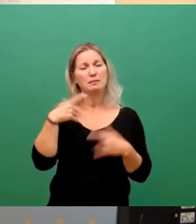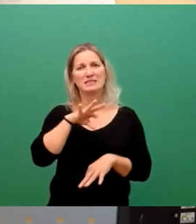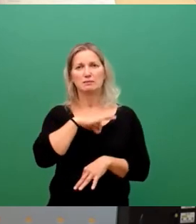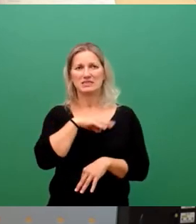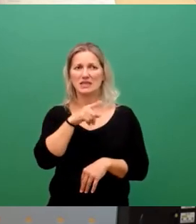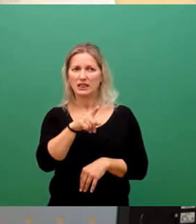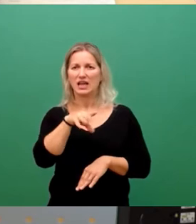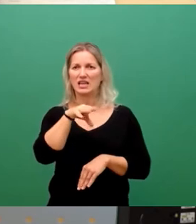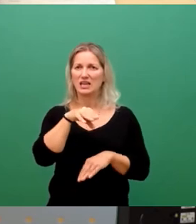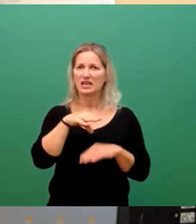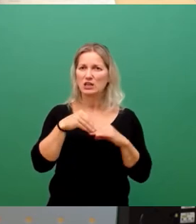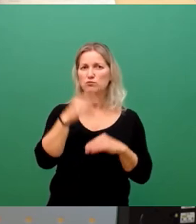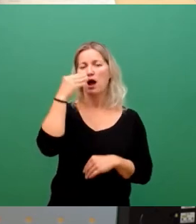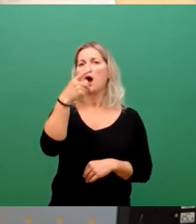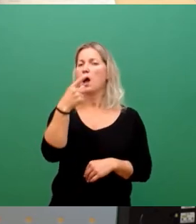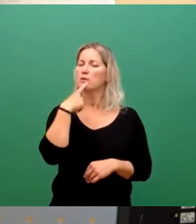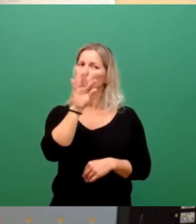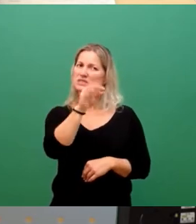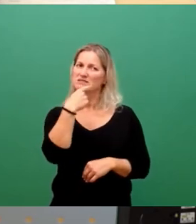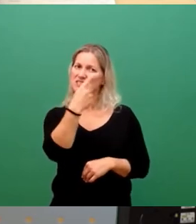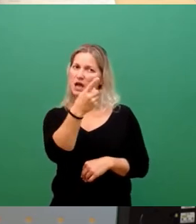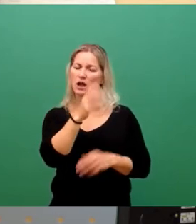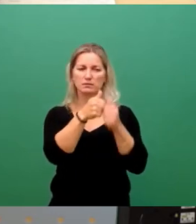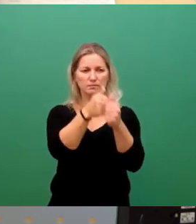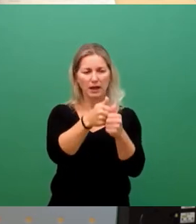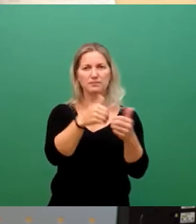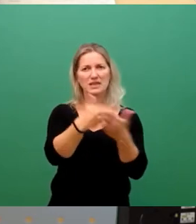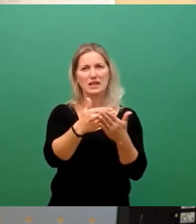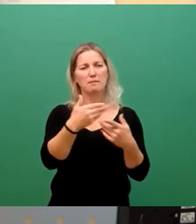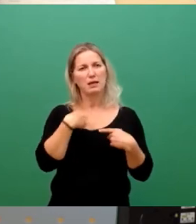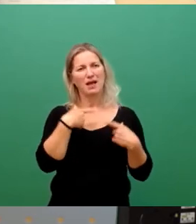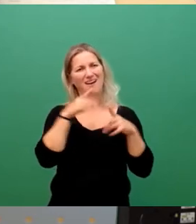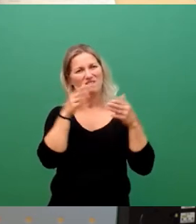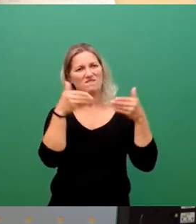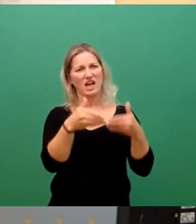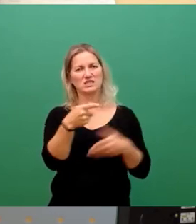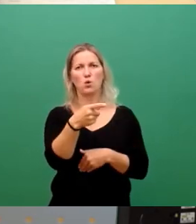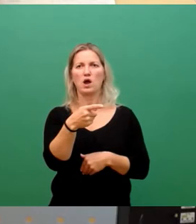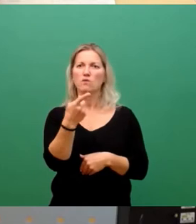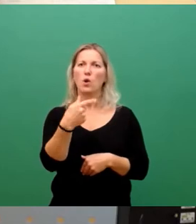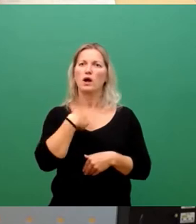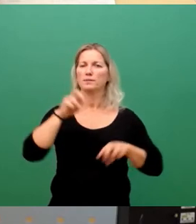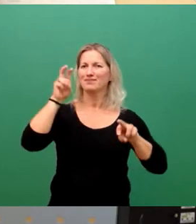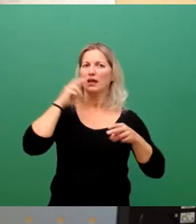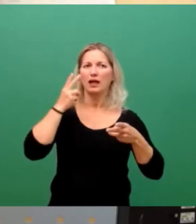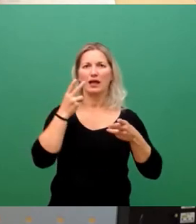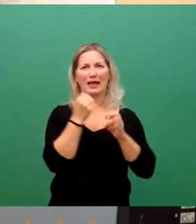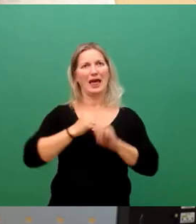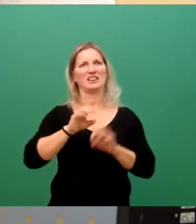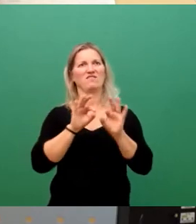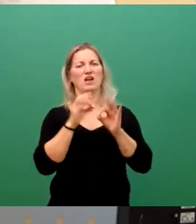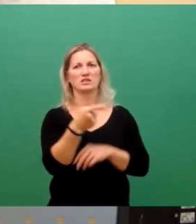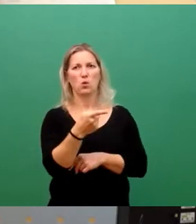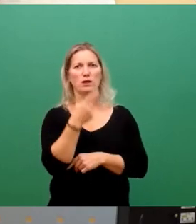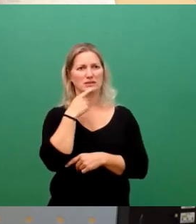beipflichten. Und deswegen wende ich mich auch wirklich eher an die Fraktionen, die jemals die rechten Fraktionen hingestellt werden, gerade sie an die CDU.